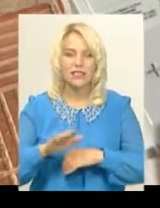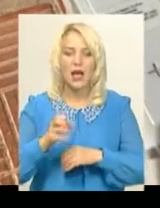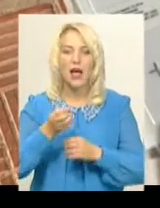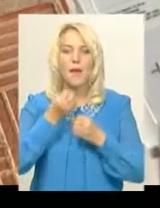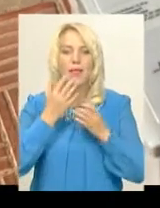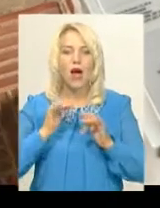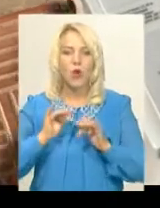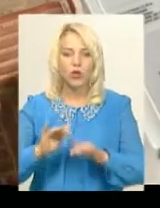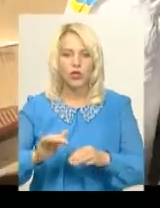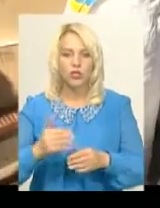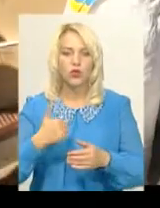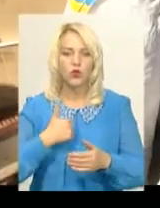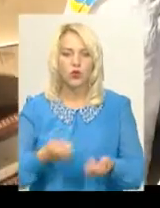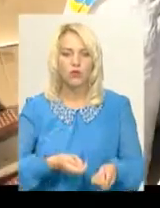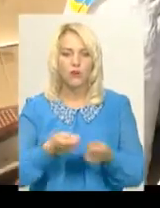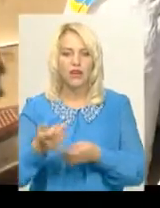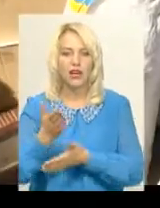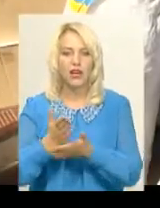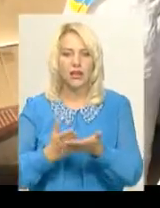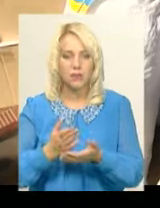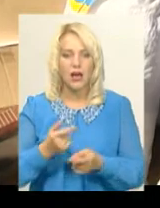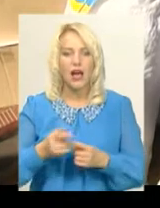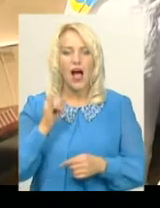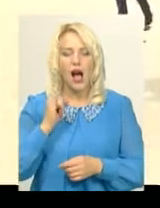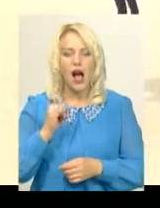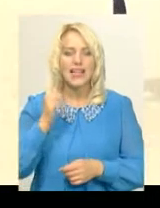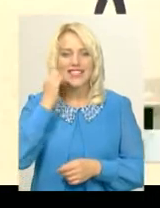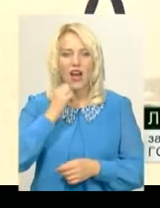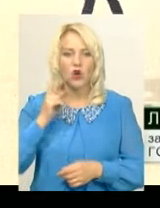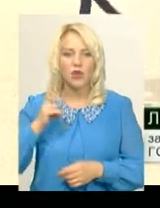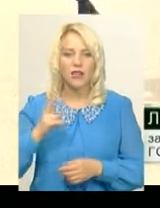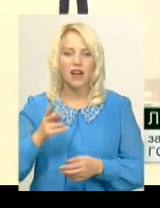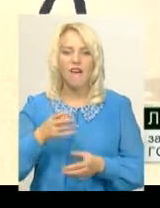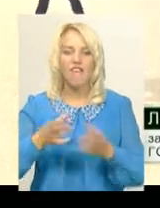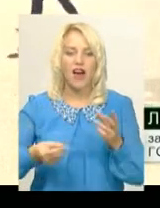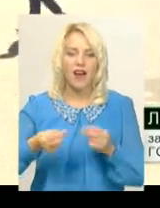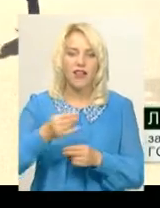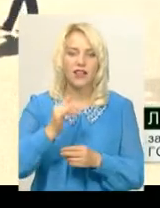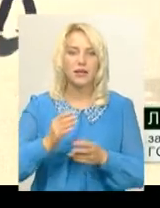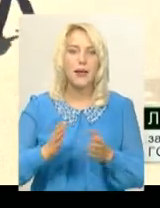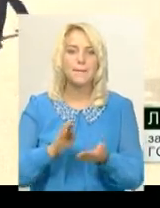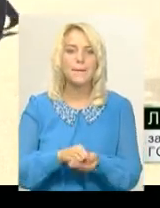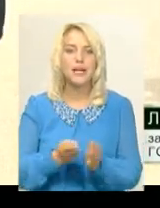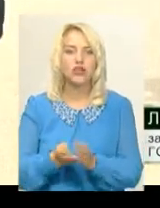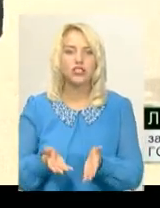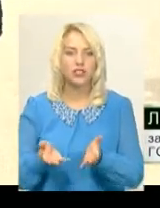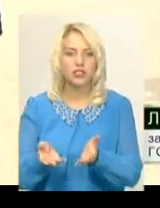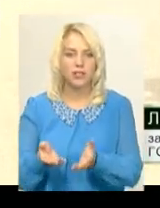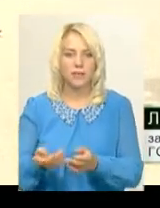пригостити бійців свіжим хлібом, а старокостянтинівські – варениками і пиріжками. «Систематично нам допомагають